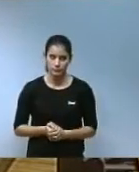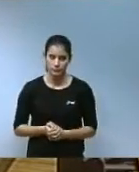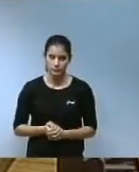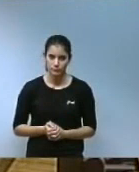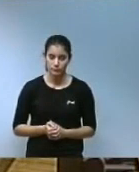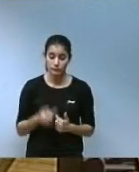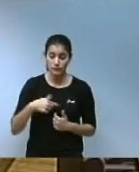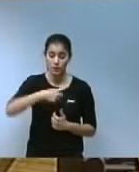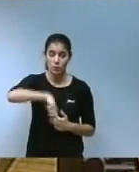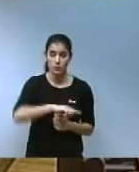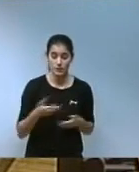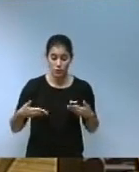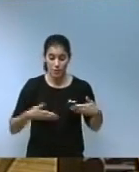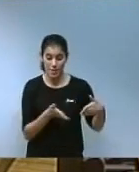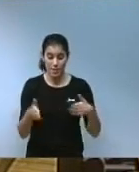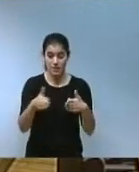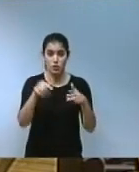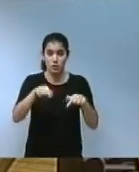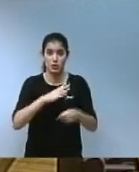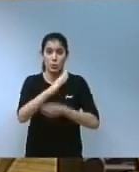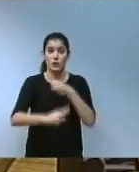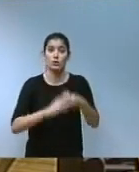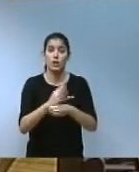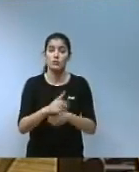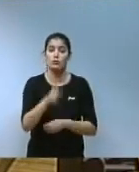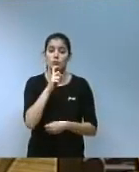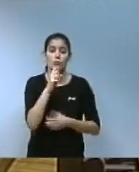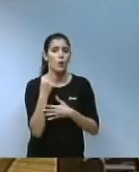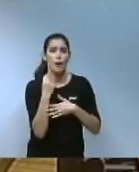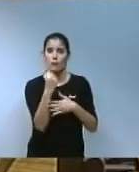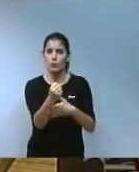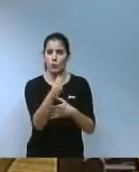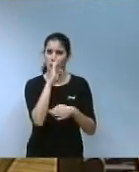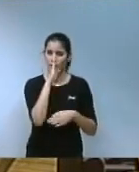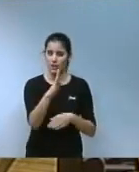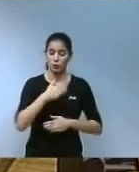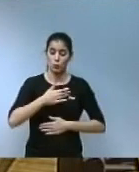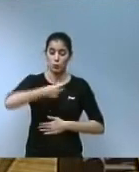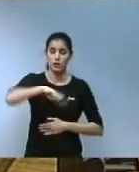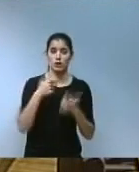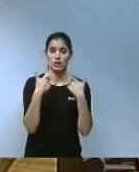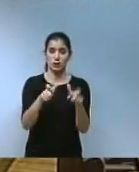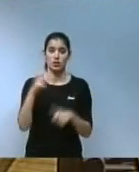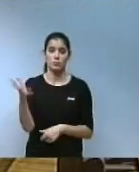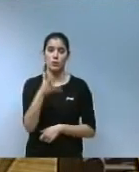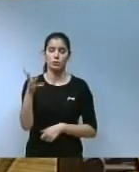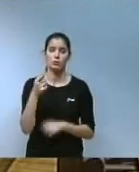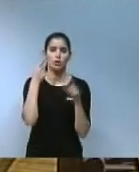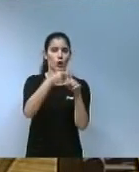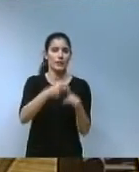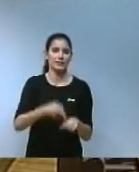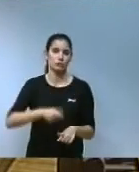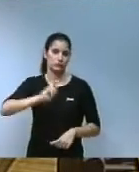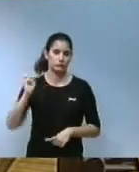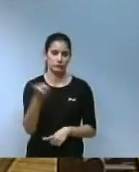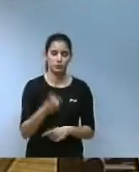nostre fuit de ruta en aquesta legislatura estarà centrat en donar suport directe als nostres sectors productius amb objectius ambiciosos,